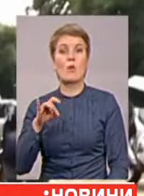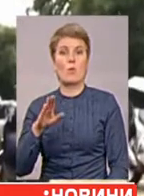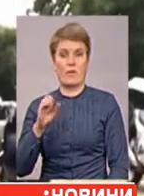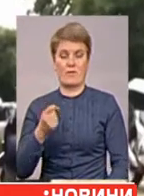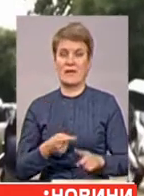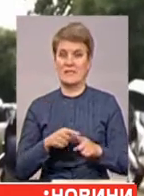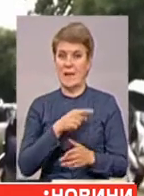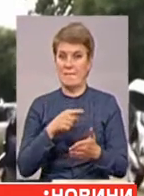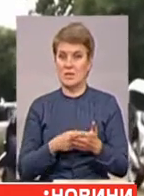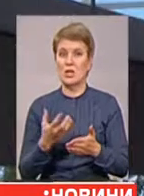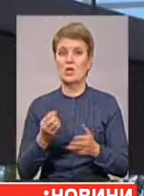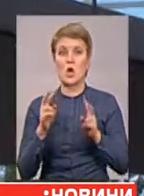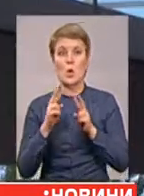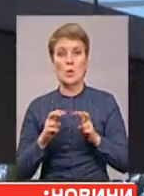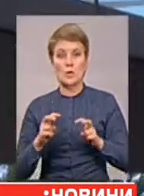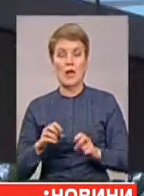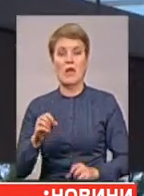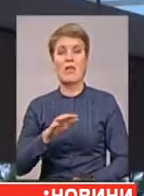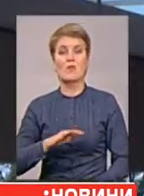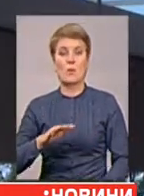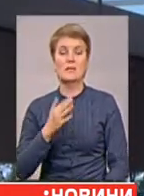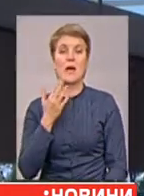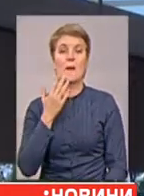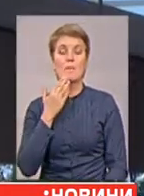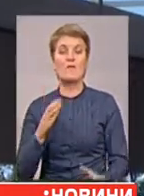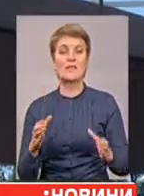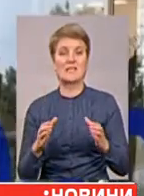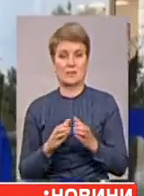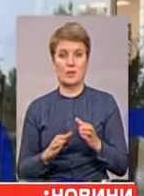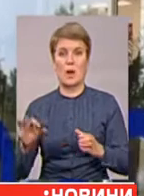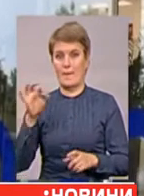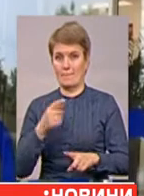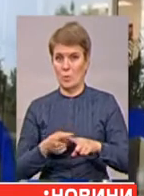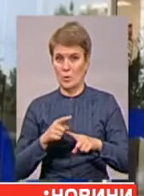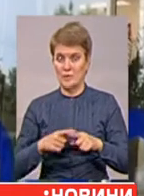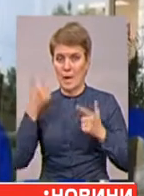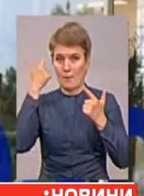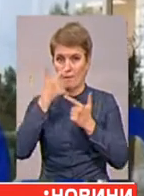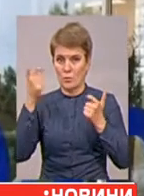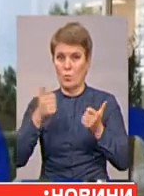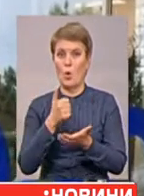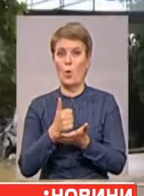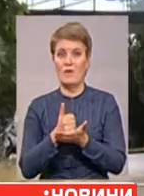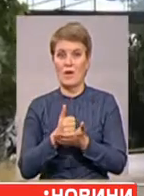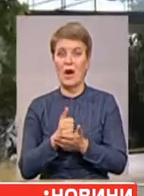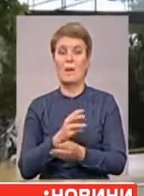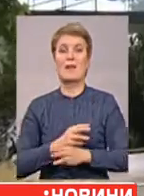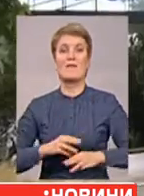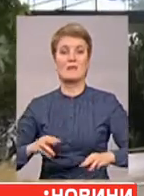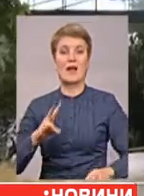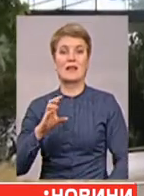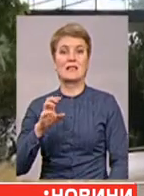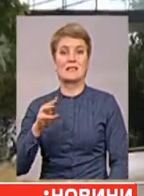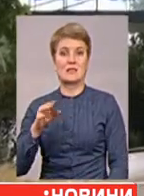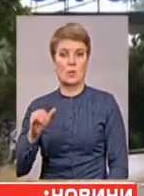питання ще має розглянути Європейська мовна спілка, організатор Євробачення. Про це новинам на першому повідомив голова правління НСТУ Зура Баласані,